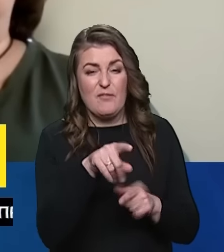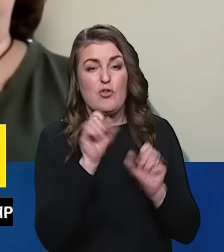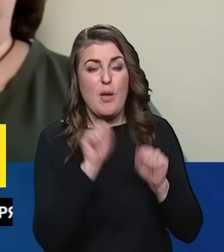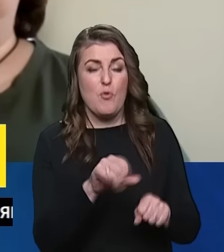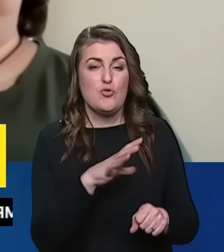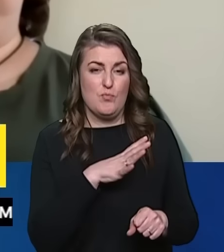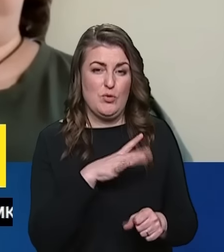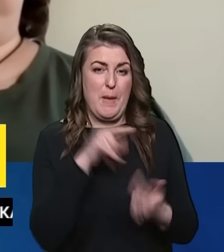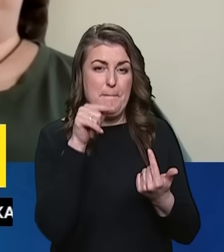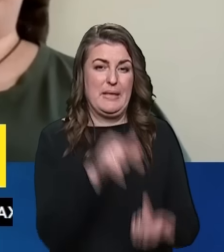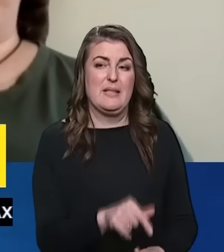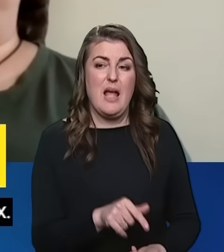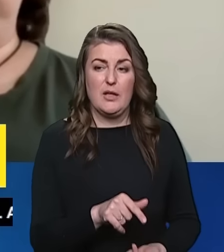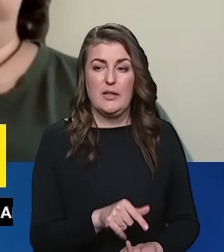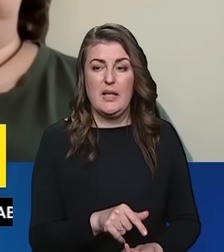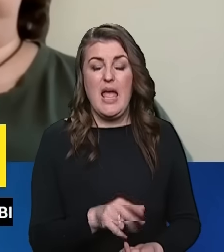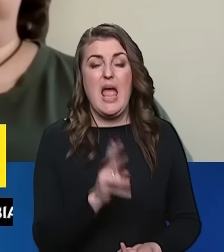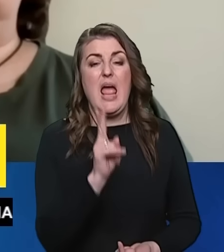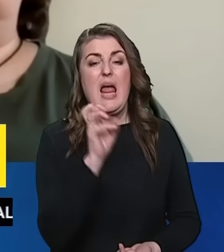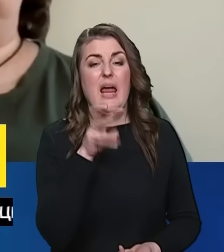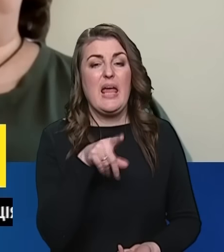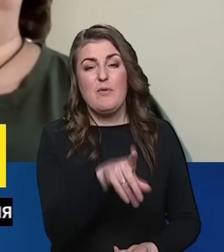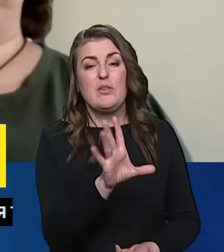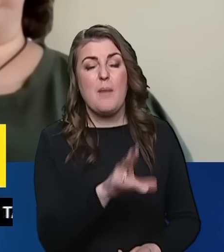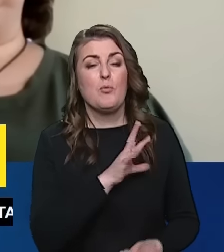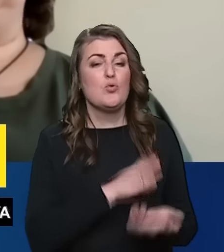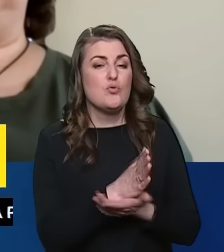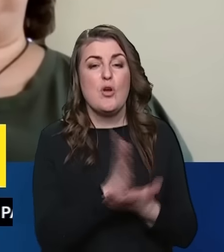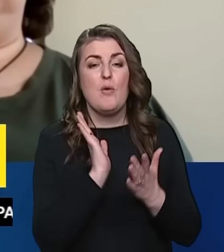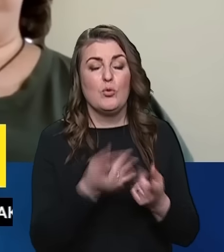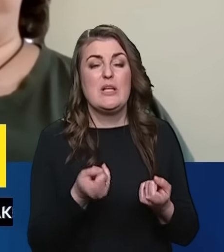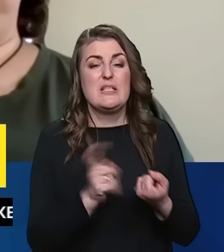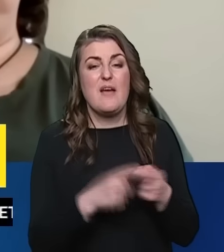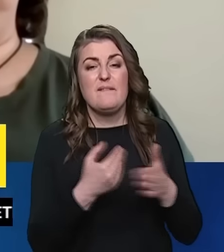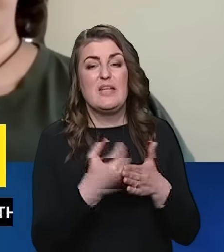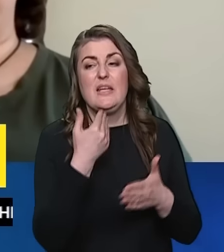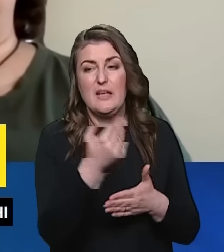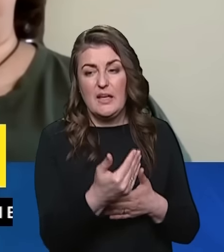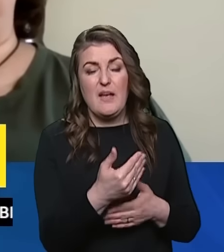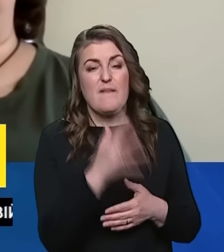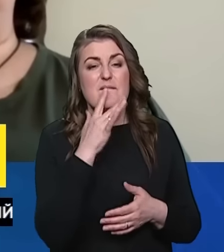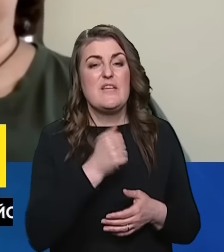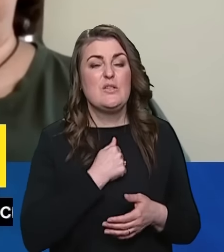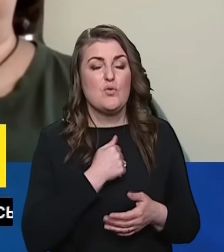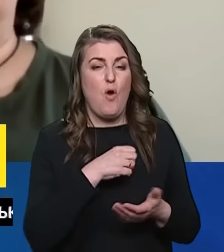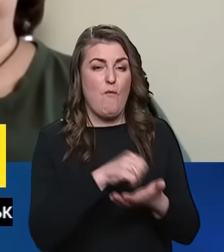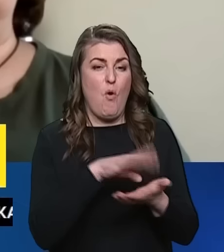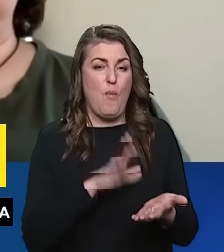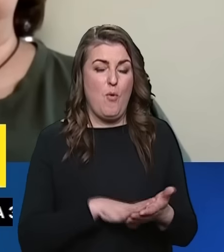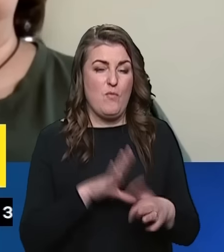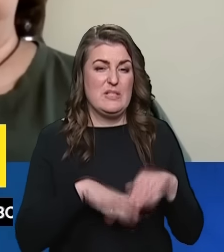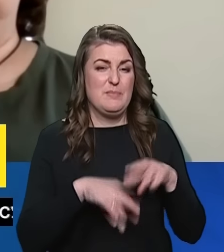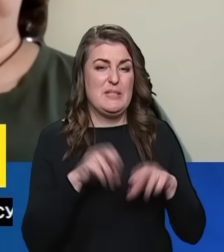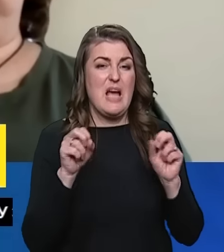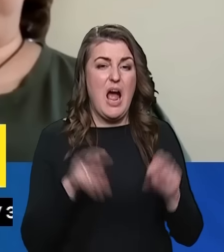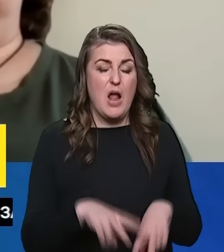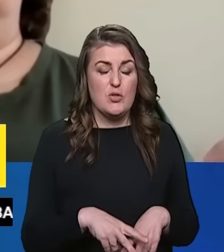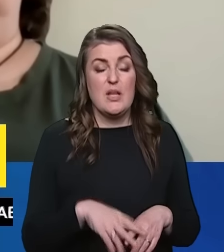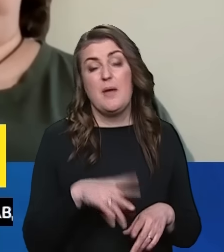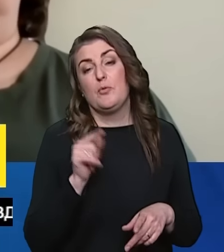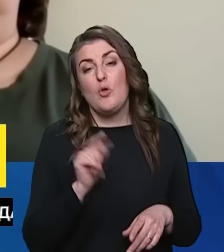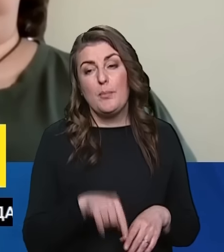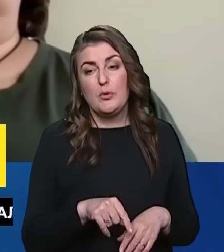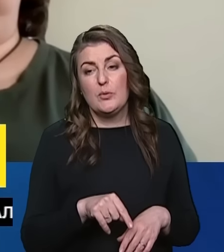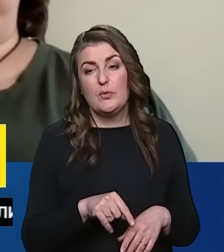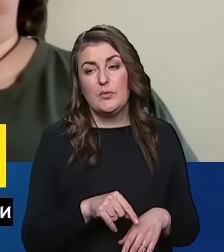бути придатною. А ким вона там буде служити? Буде залежати від її військово-облікової спеціальності. Ну,